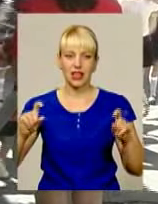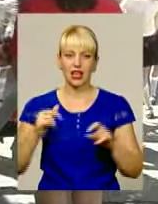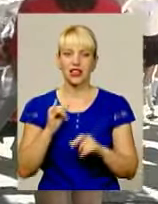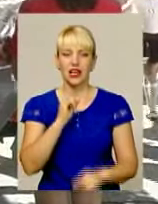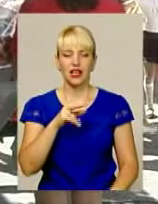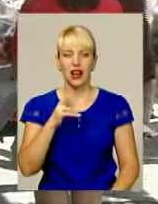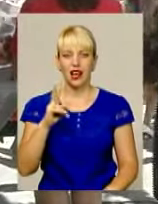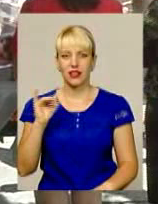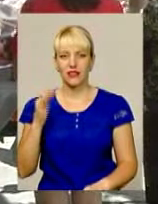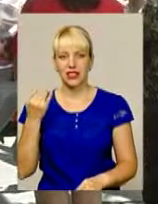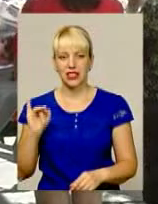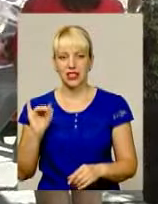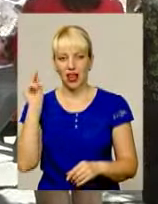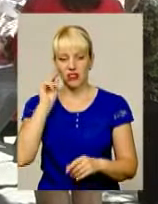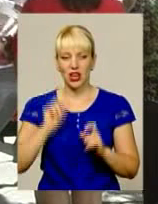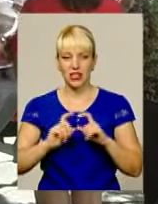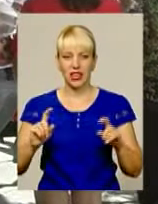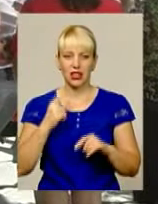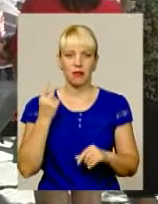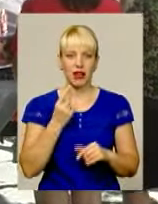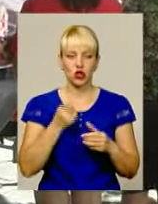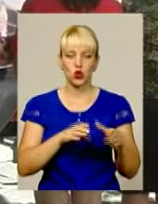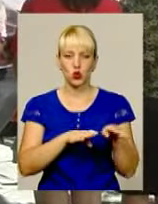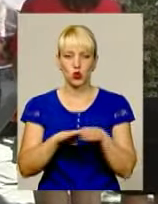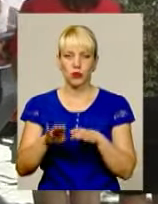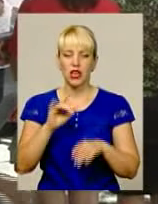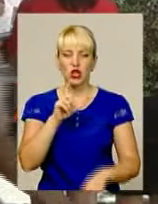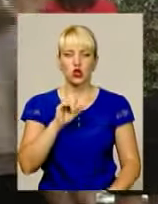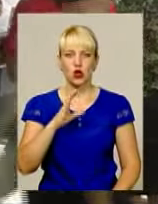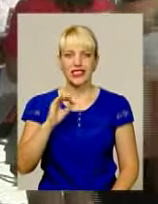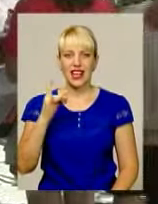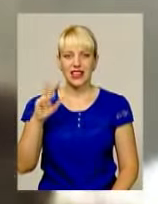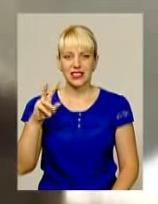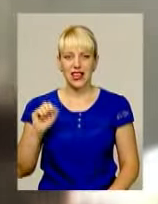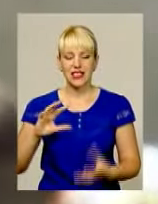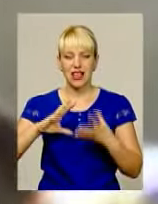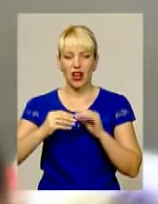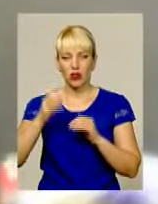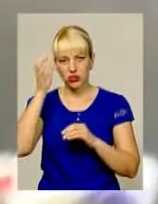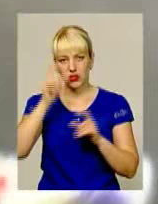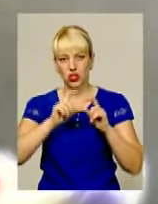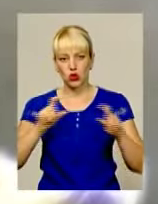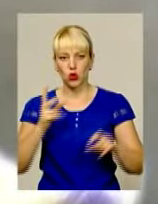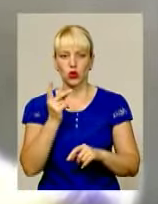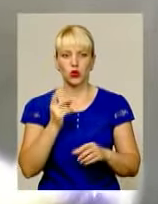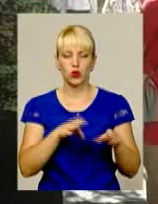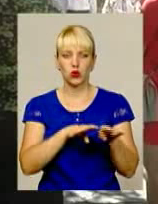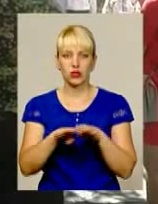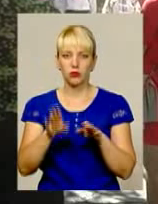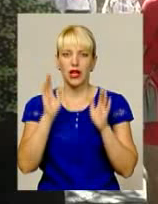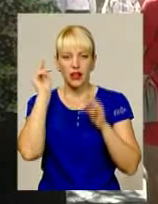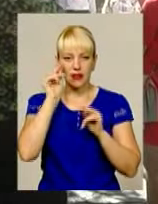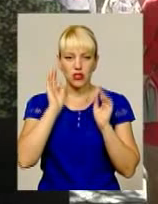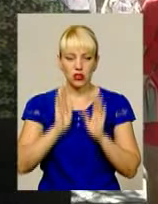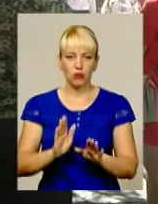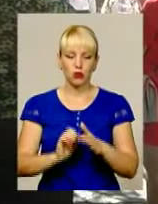Лятківський загальноосвітній навчальний заклад першого ступеня і Застовецька загальноосвітня школа другого ступеня. Навчатися